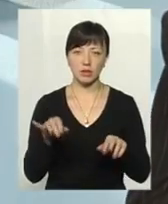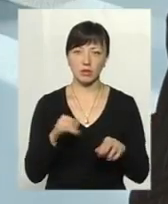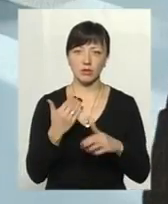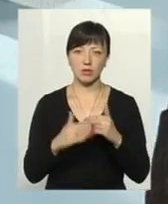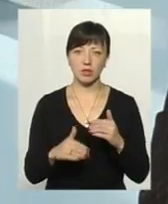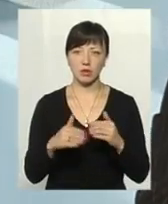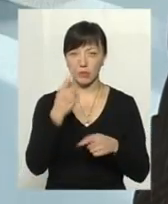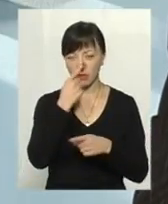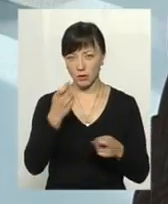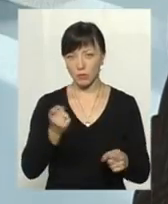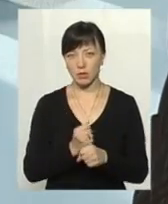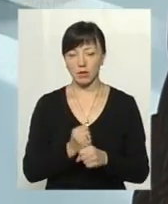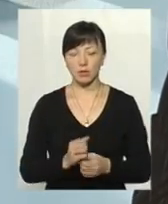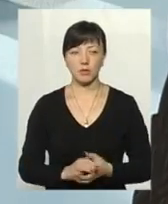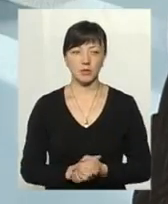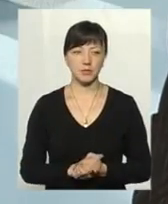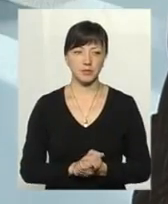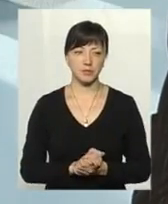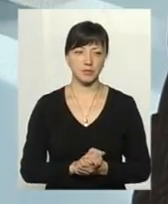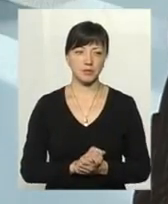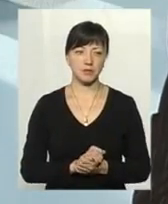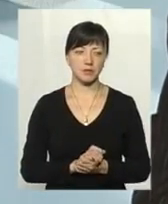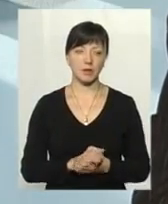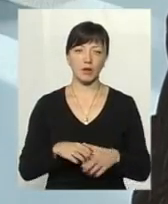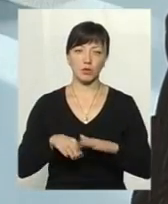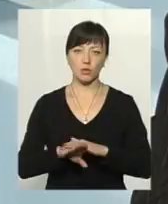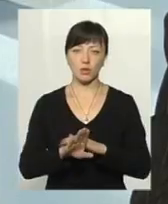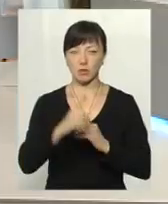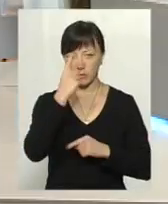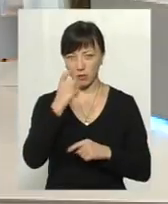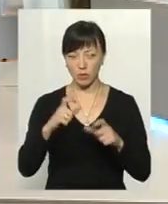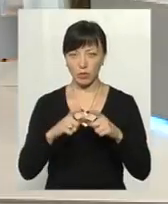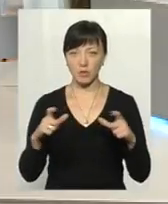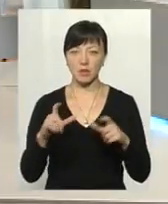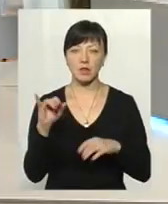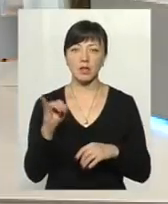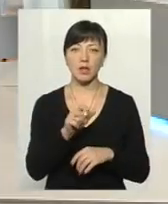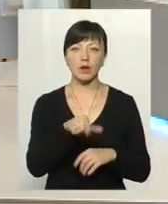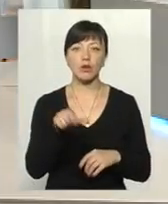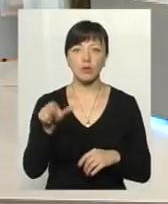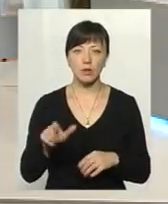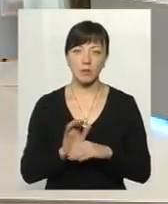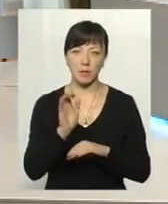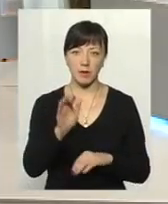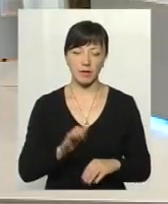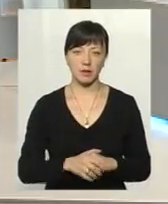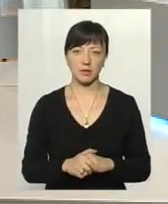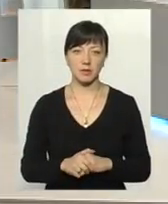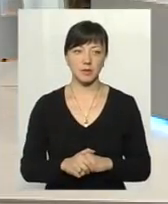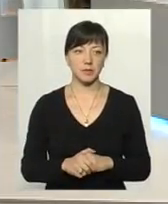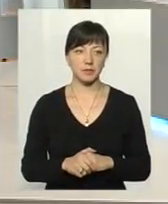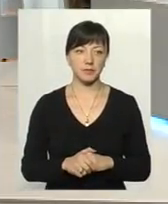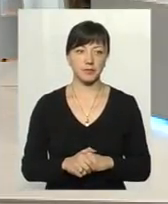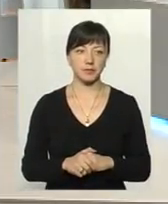тоді друкується повідомлення і людям направляється. Ну, наразі